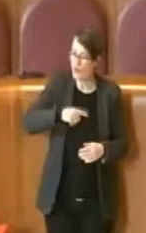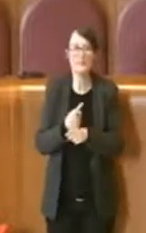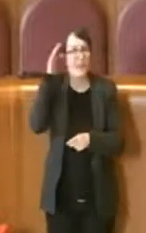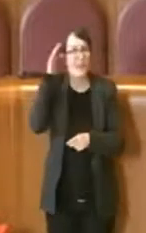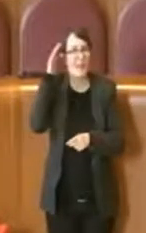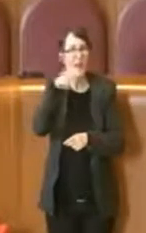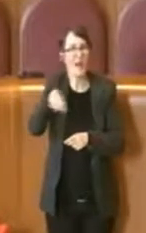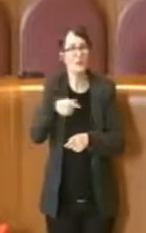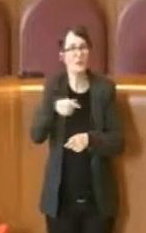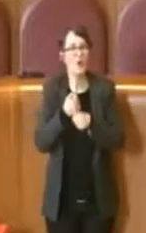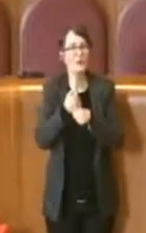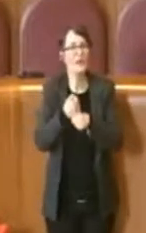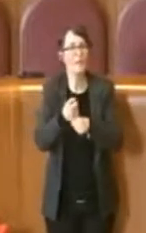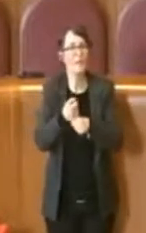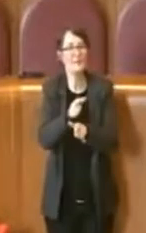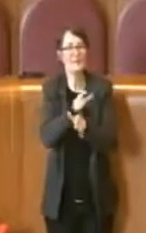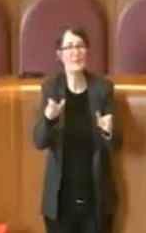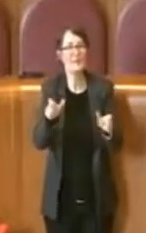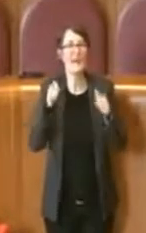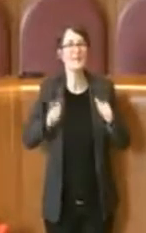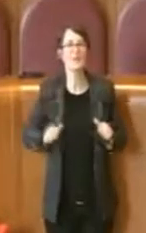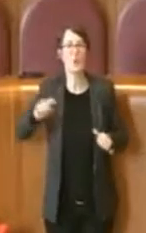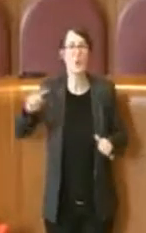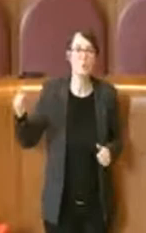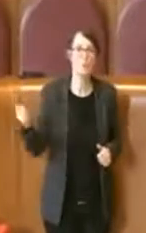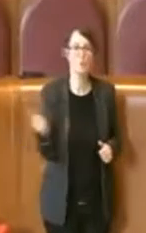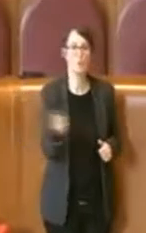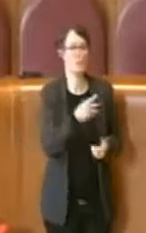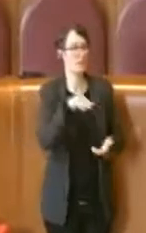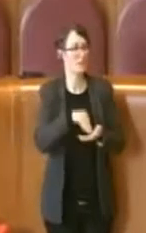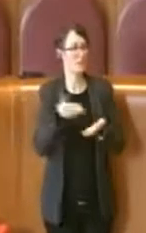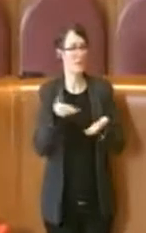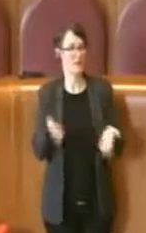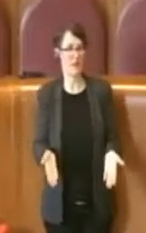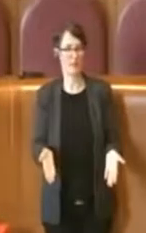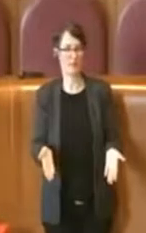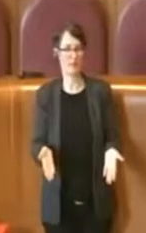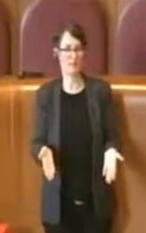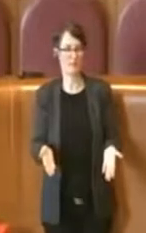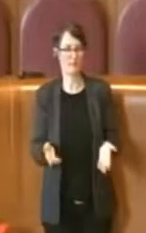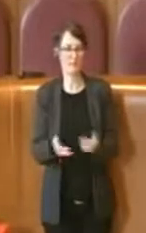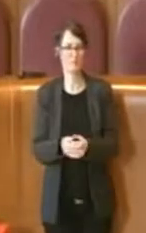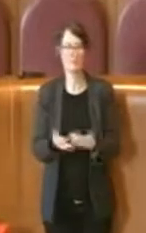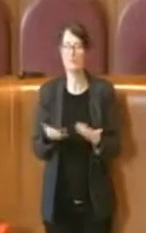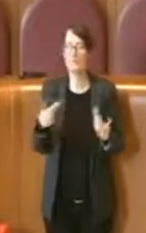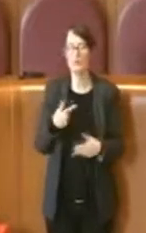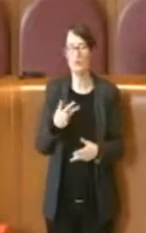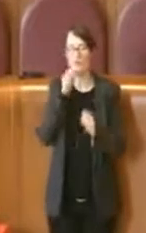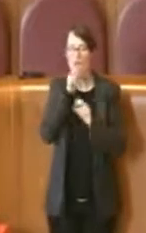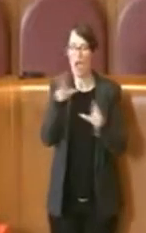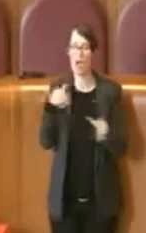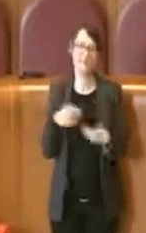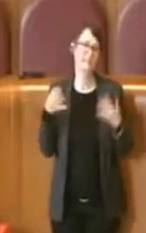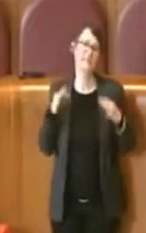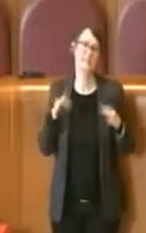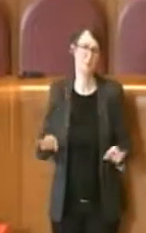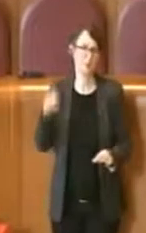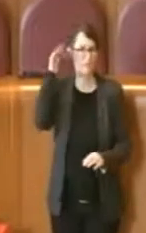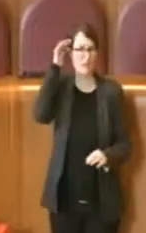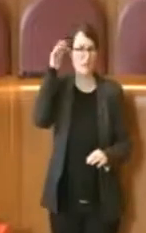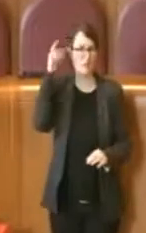che siedono in quest'Aula. Quindi fin da subito do disponibilità all'ascolto, ma questa non è mai mancata.